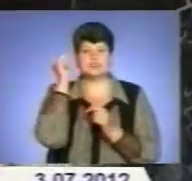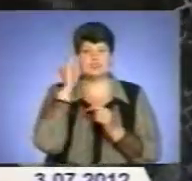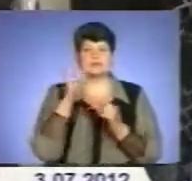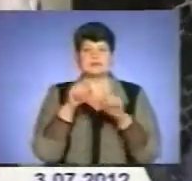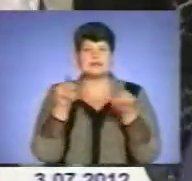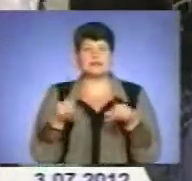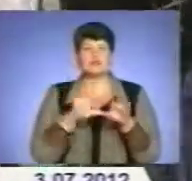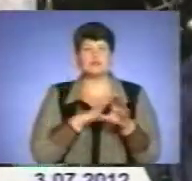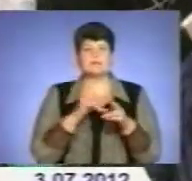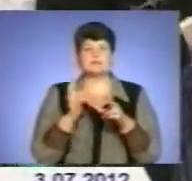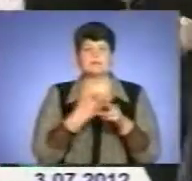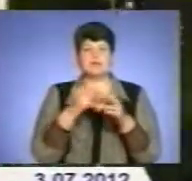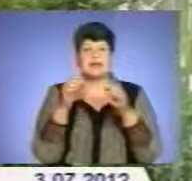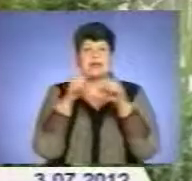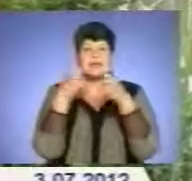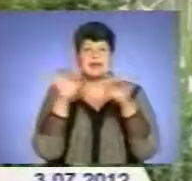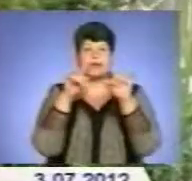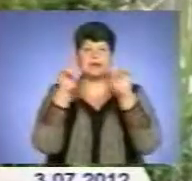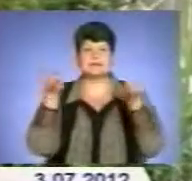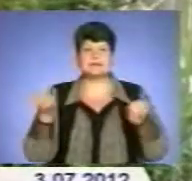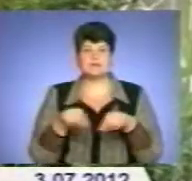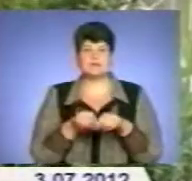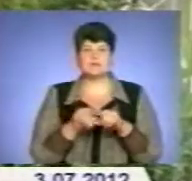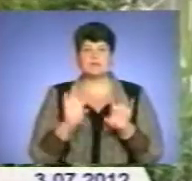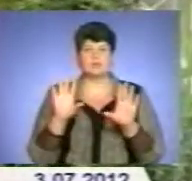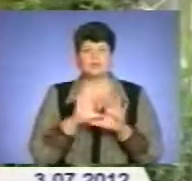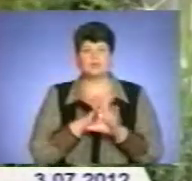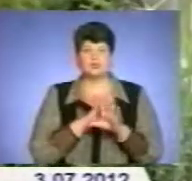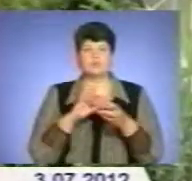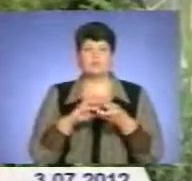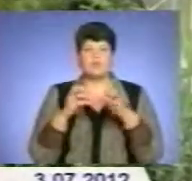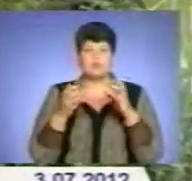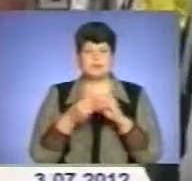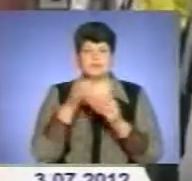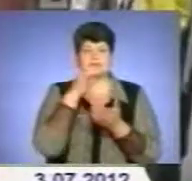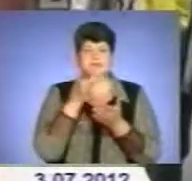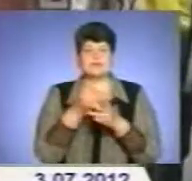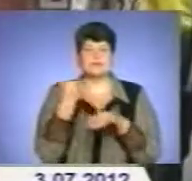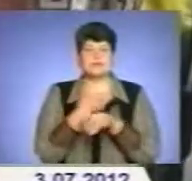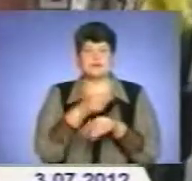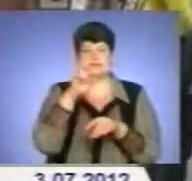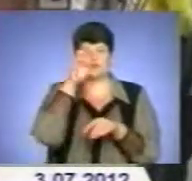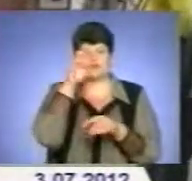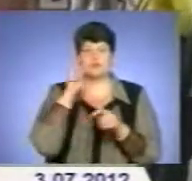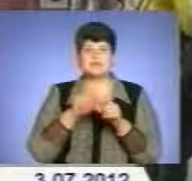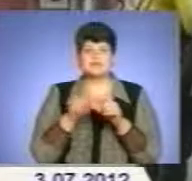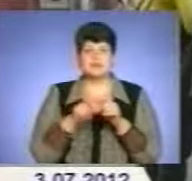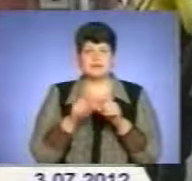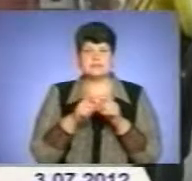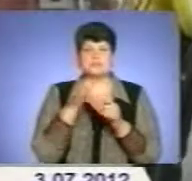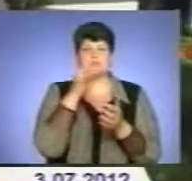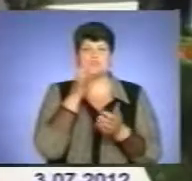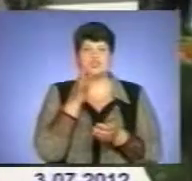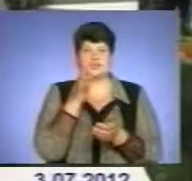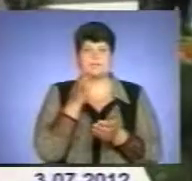позбавлені ліцензії, щоб не потрапити у халепу, сказав голова Держінспекції навчальних закладів Михайло Гончаренко під час